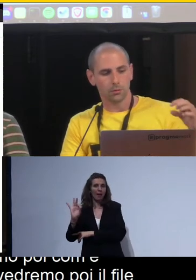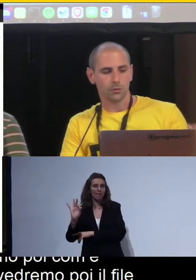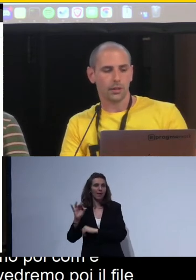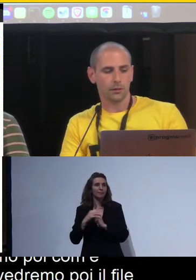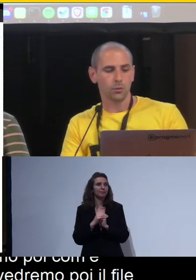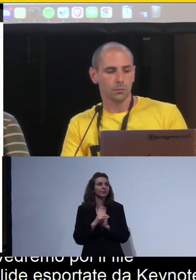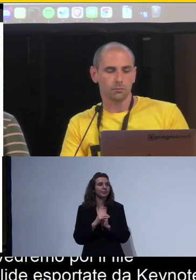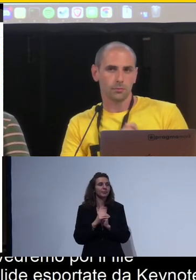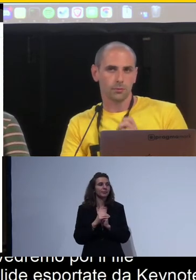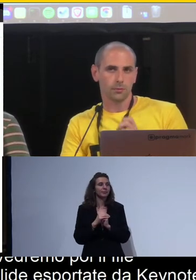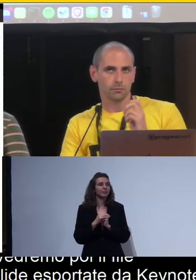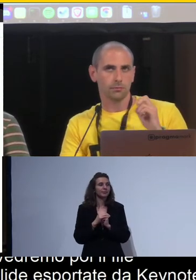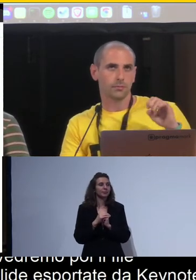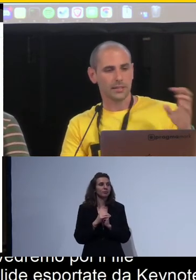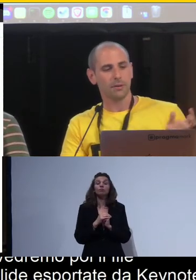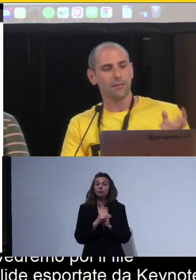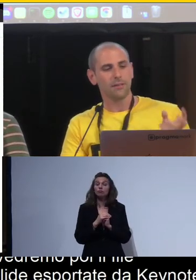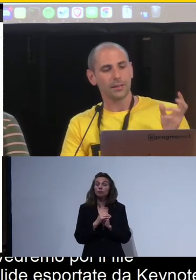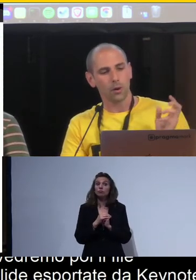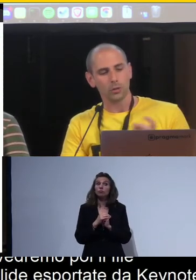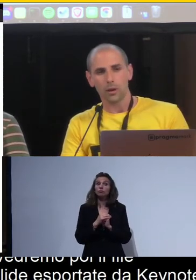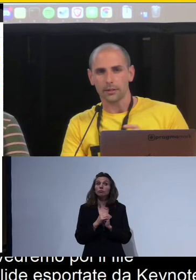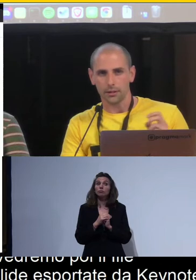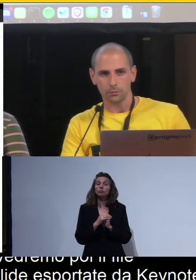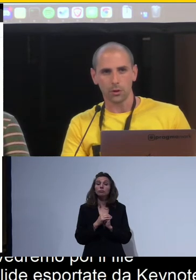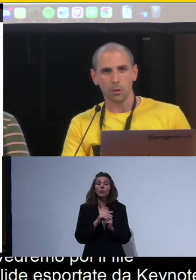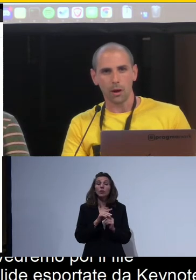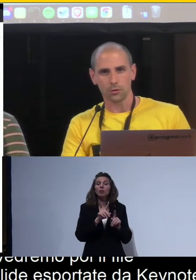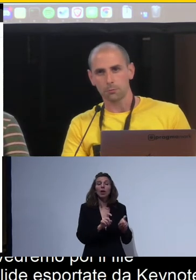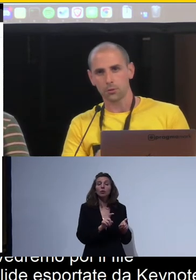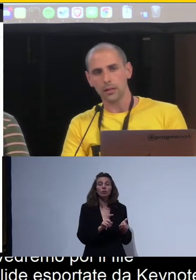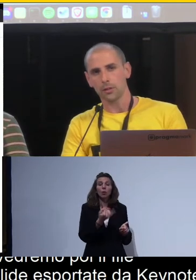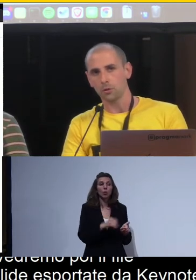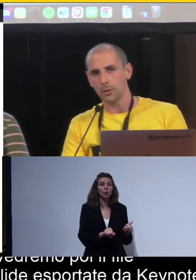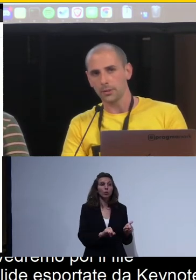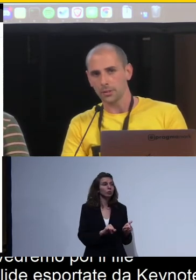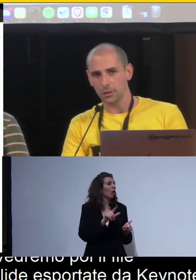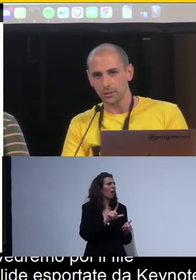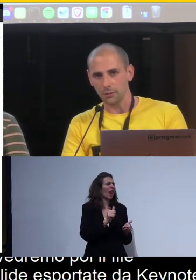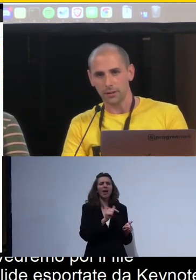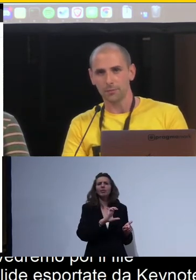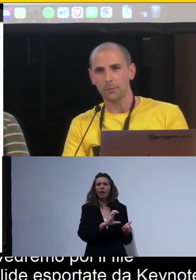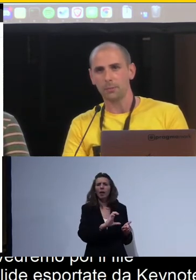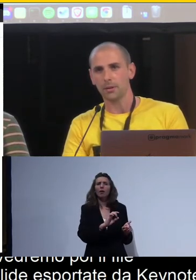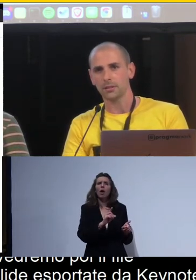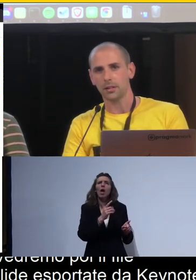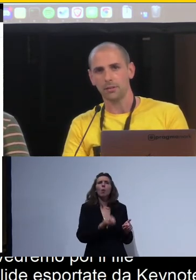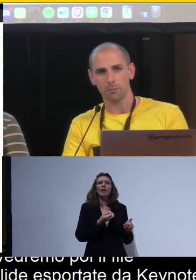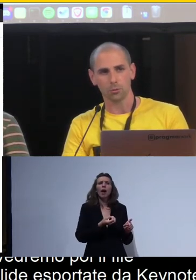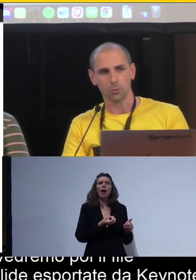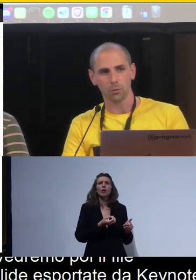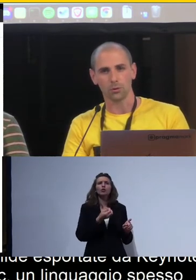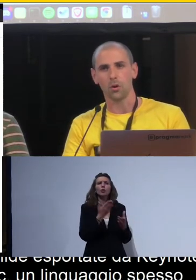'ultimo test che abbiamo fatto è usando l'Atec, un linguaggio che è spesso usato nella documentazione scientifica che permette di